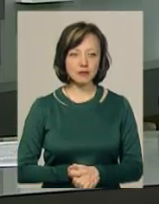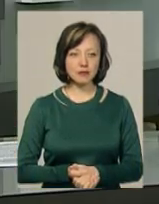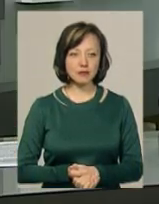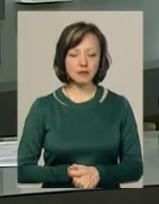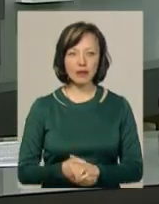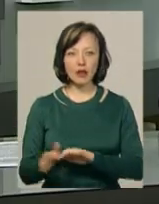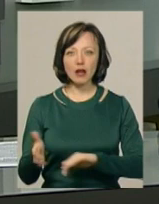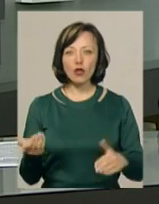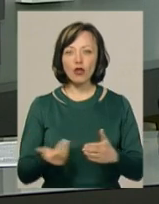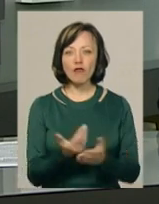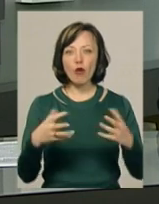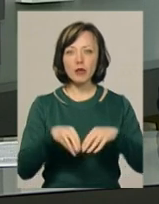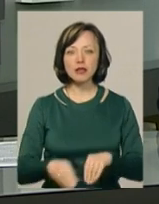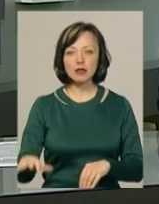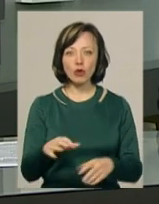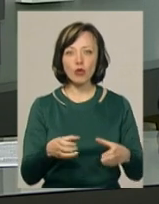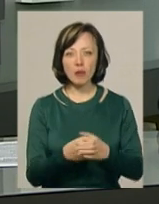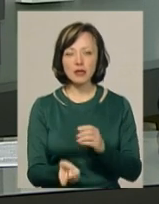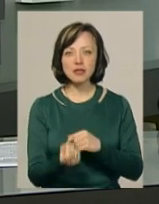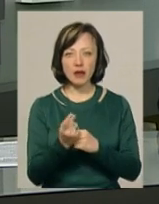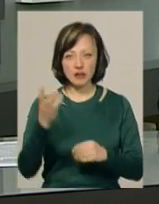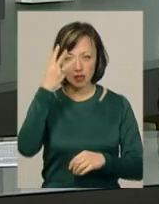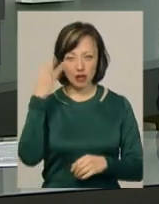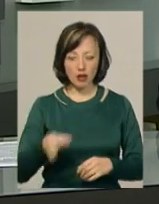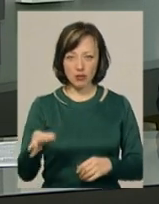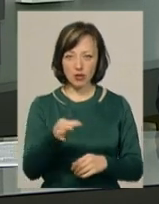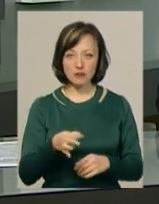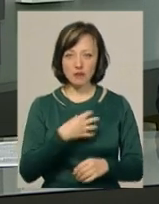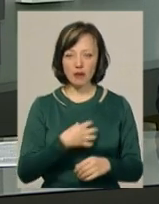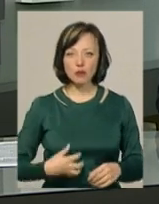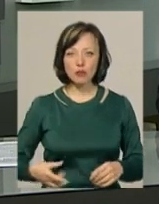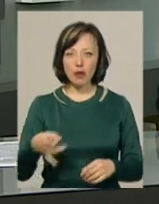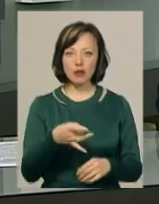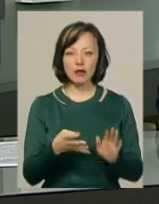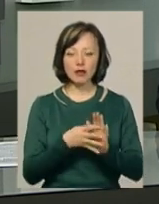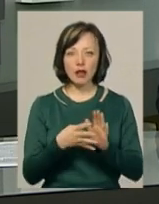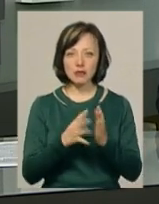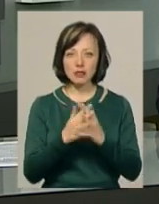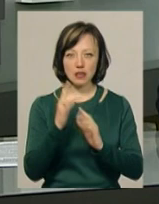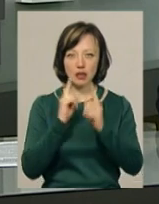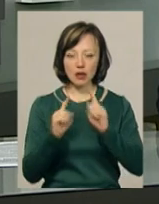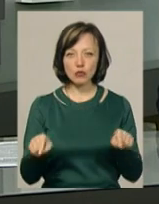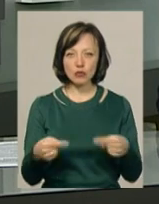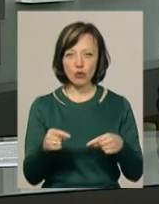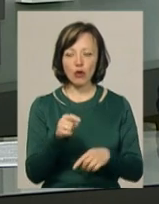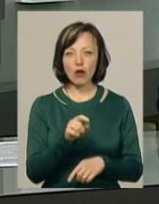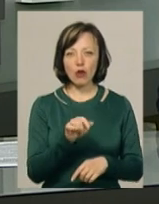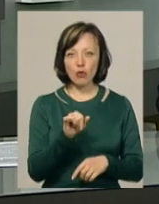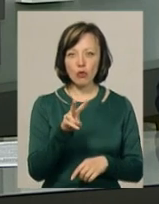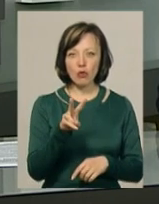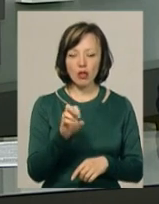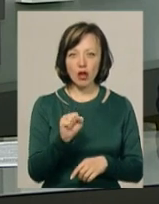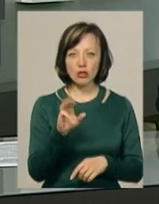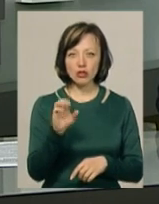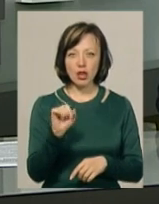Нова об'єднана територіальна громада з'явиться на Хмельниччині. У Славицькому районі дев'ять сільських рад утворять у Лашанівську ОТГ.